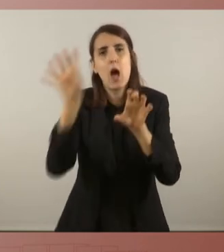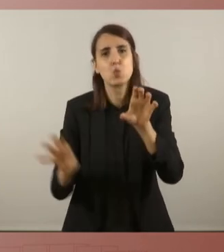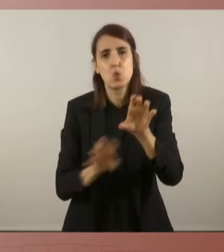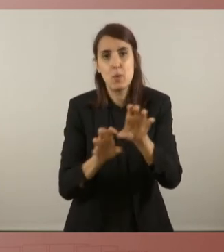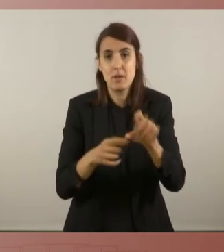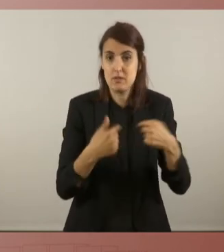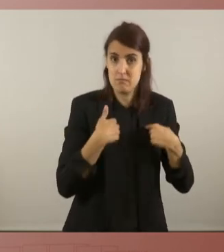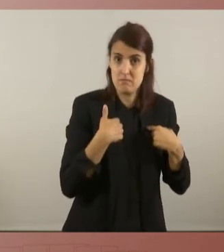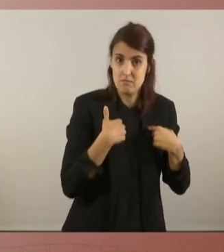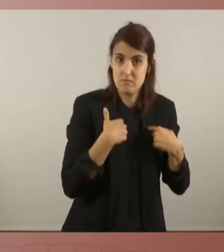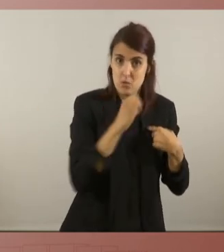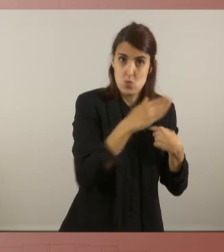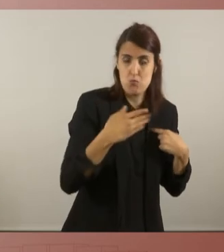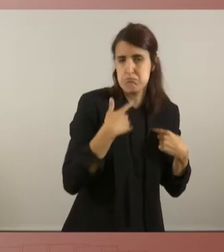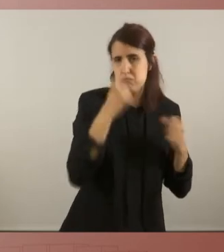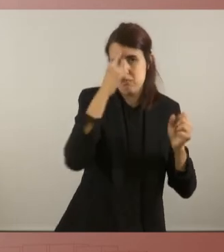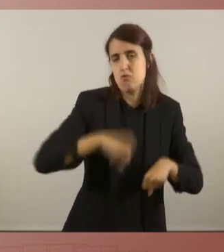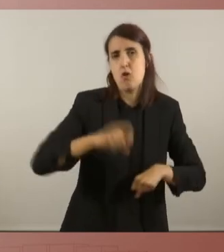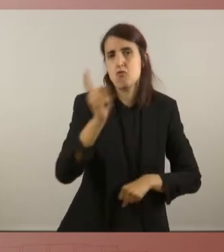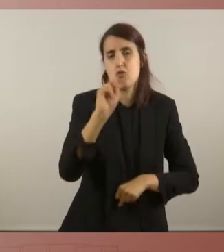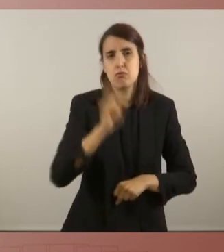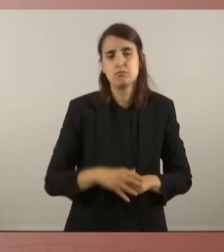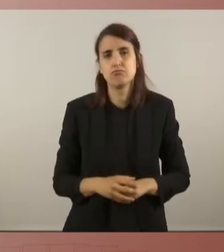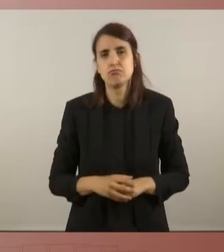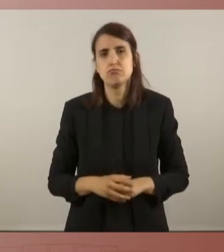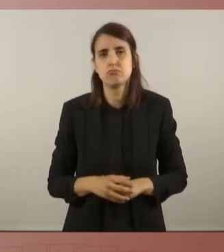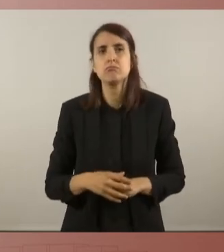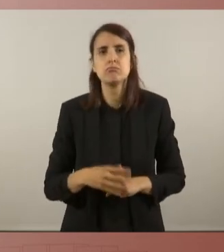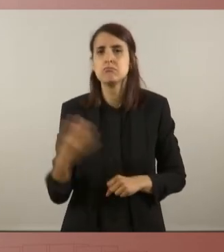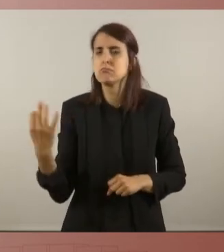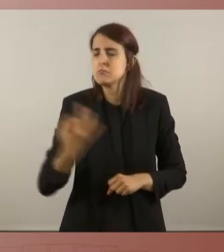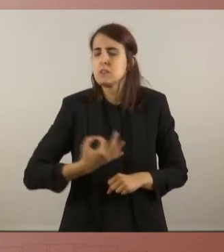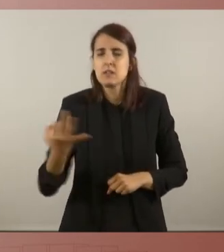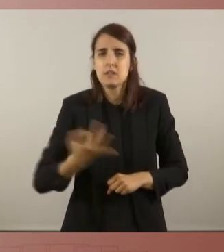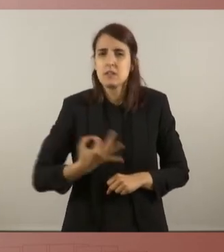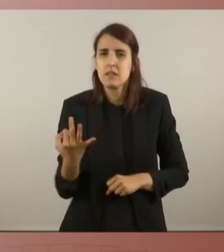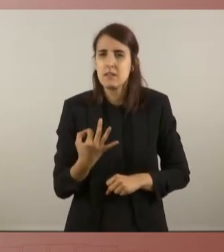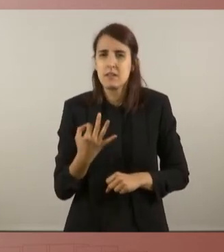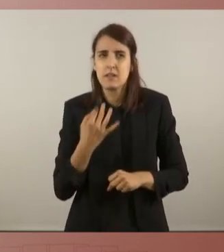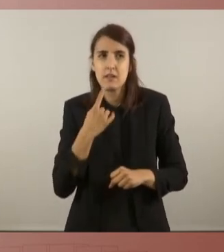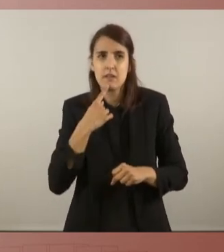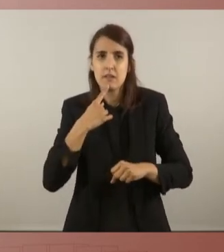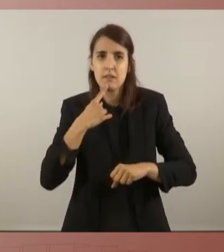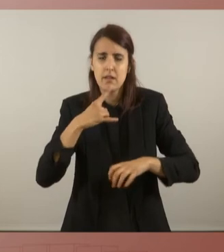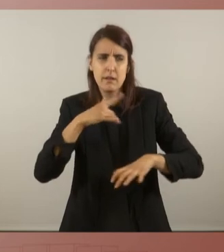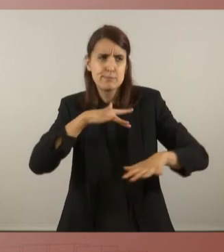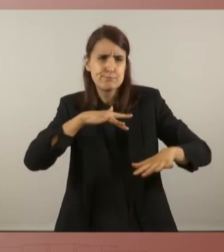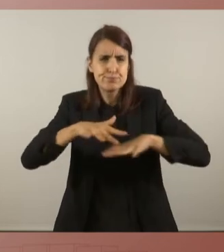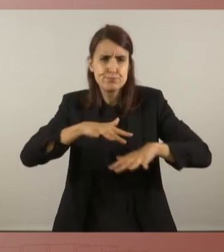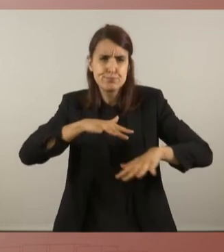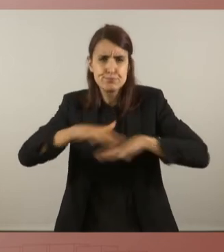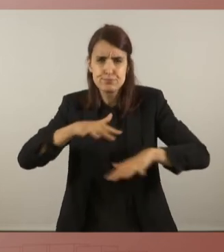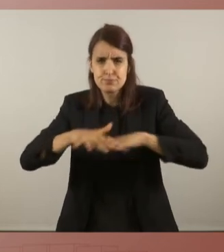no hi estem d'acord, òbviament, nosaltres creiem que el que cal és generar tota aquella inestabilitat, tota aquella